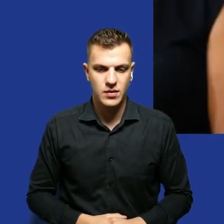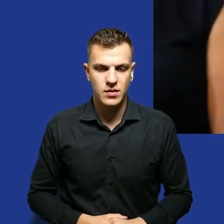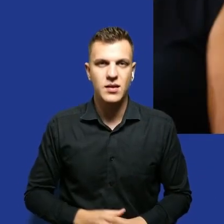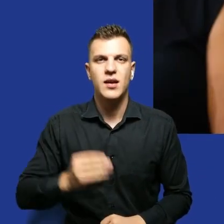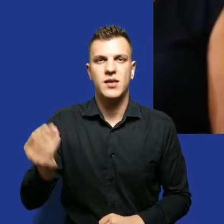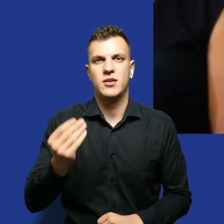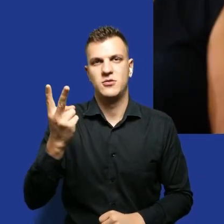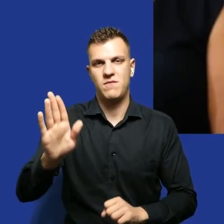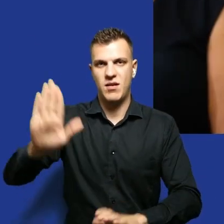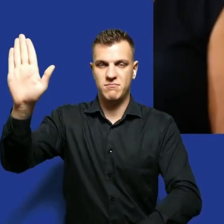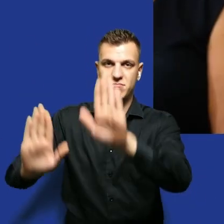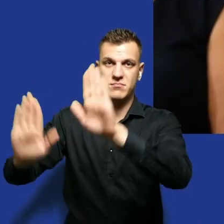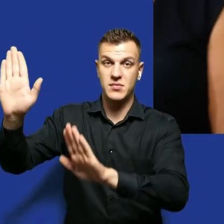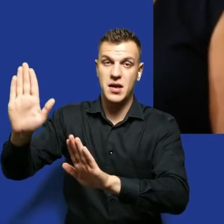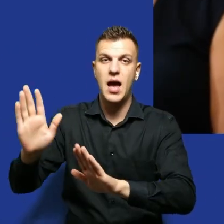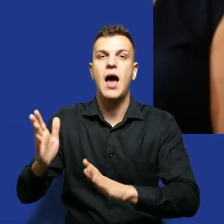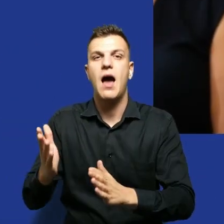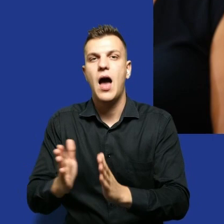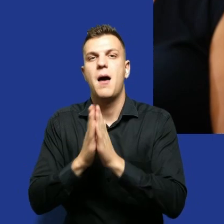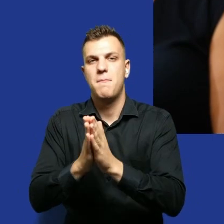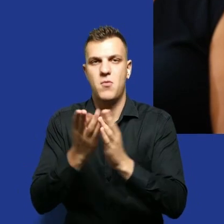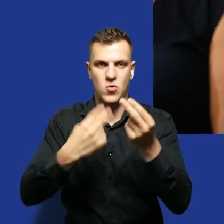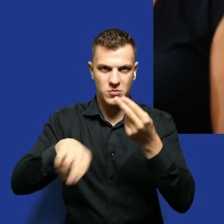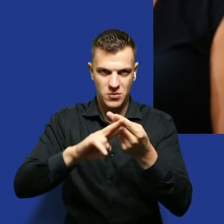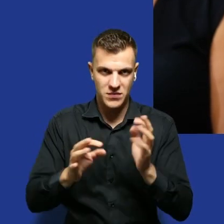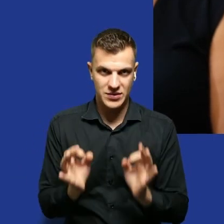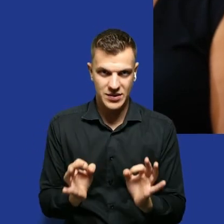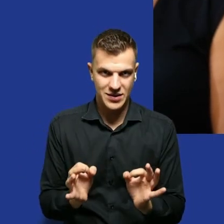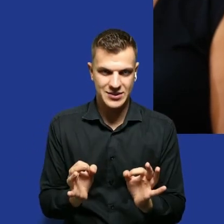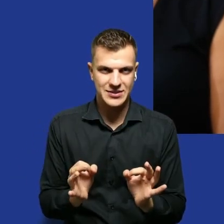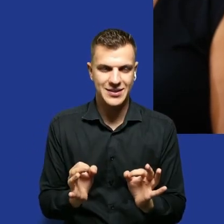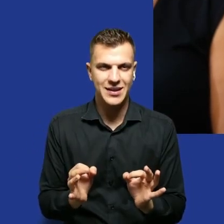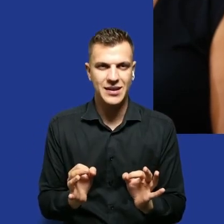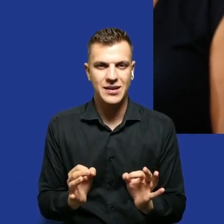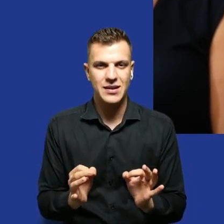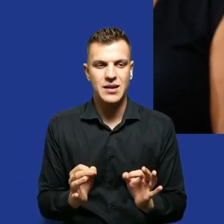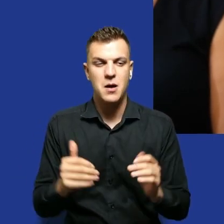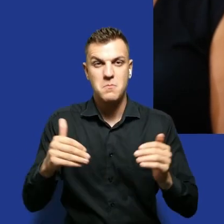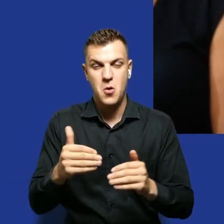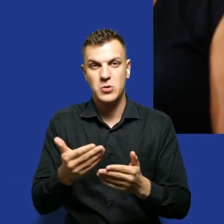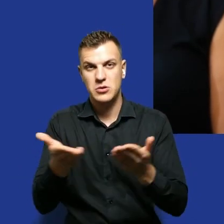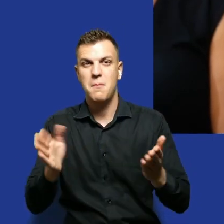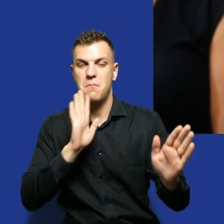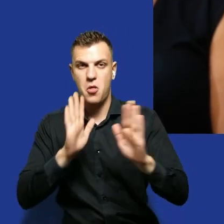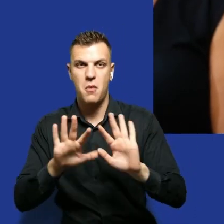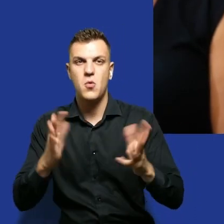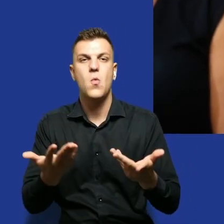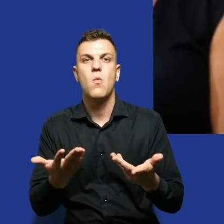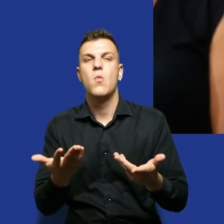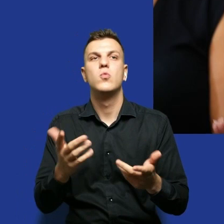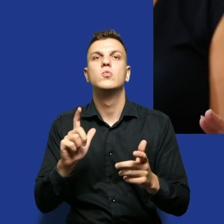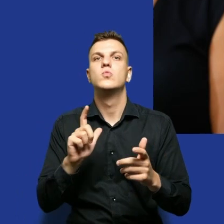dwa głosy a chciałabym żebyśmy to odpowiedzieli tutaj być może te głosy będą podobne czyli co robić więc ja pozwolę sobie